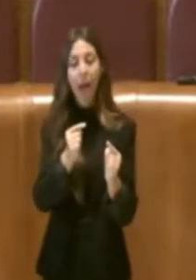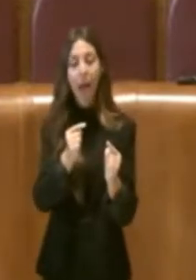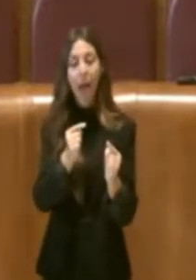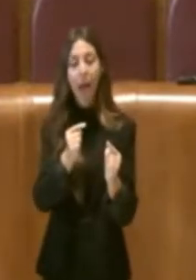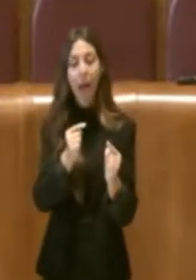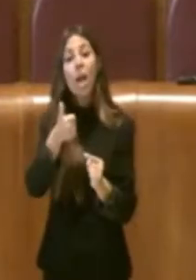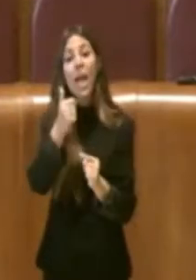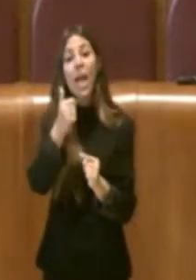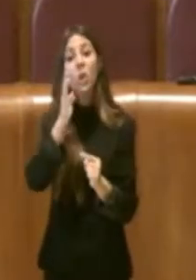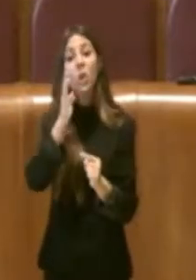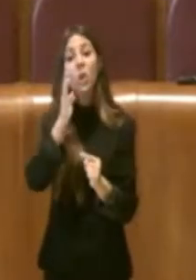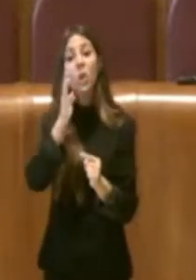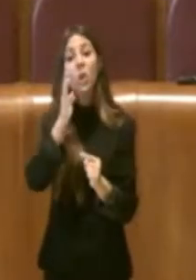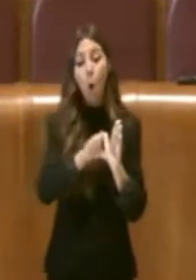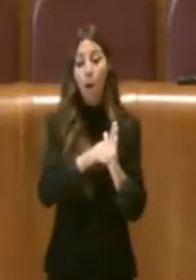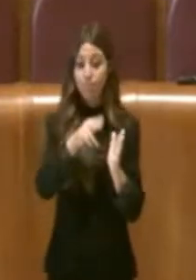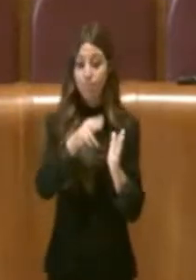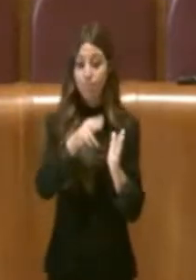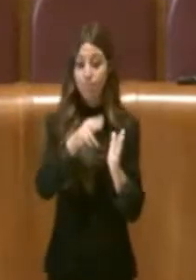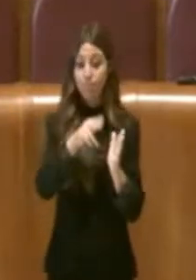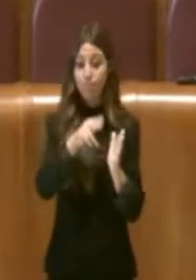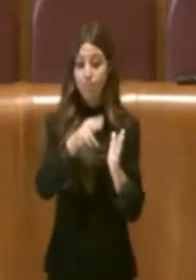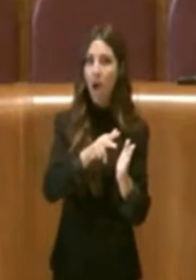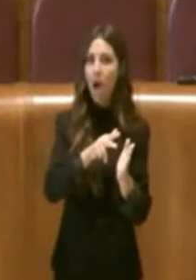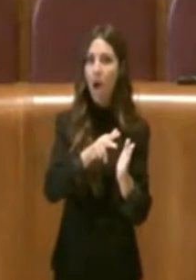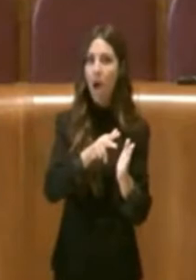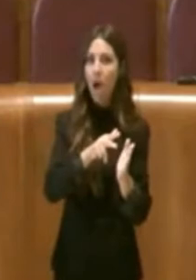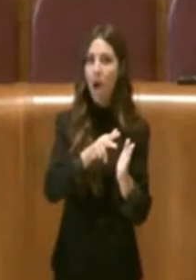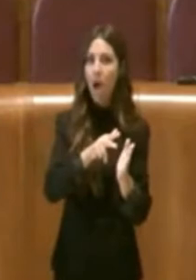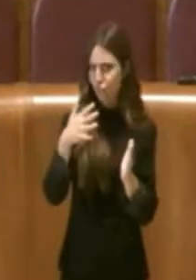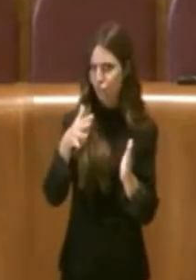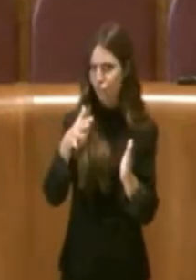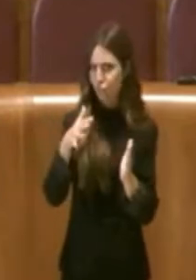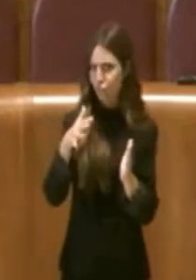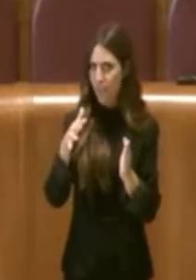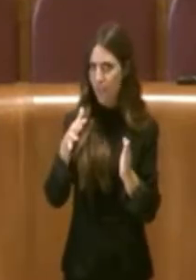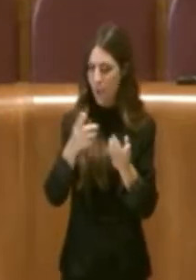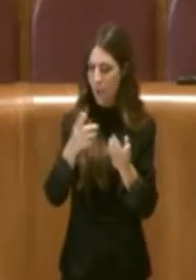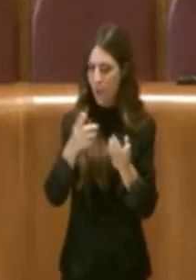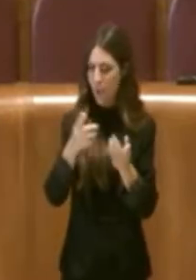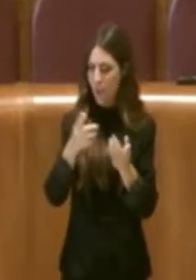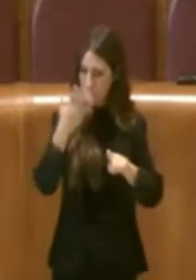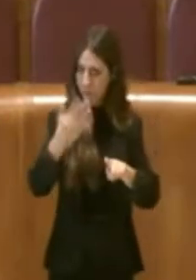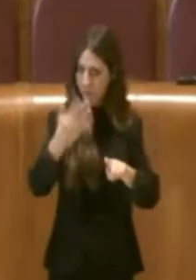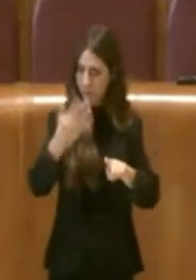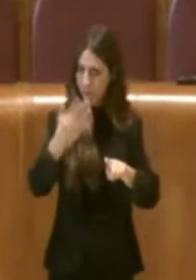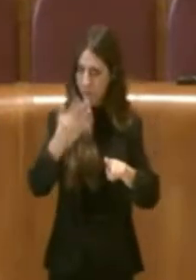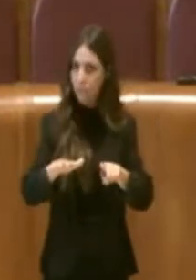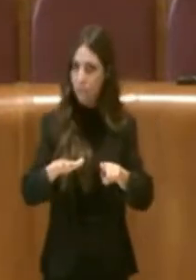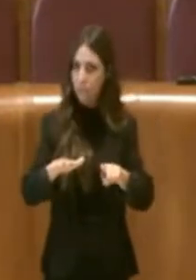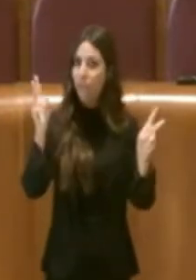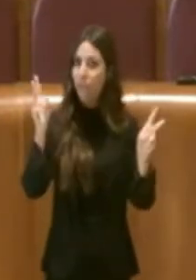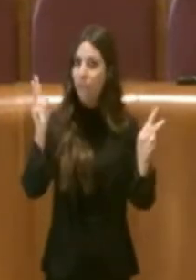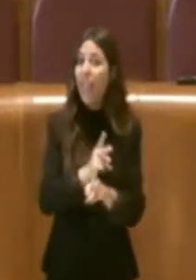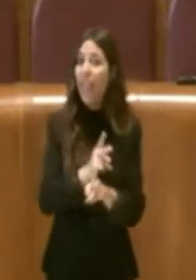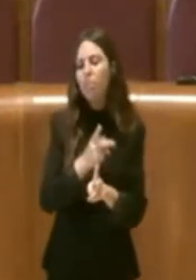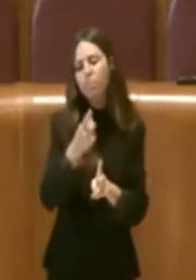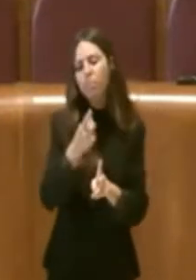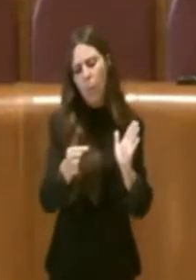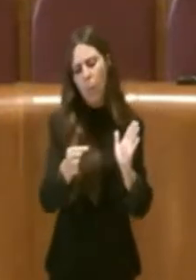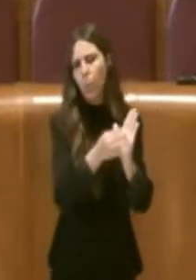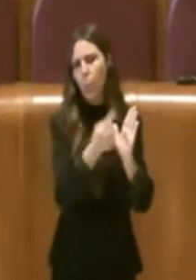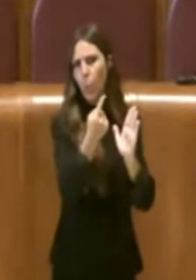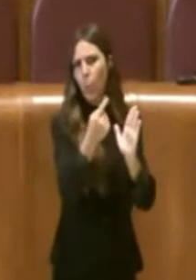114 della Costituzione che però è già stato fatto in quest'Aula è un punto.